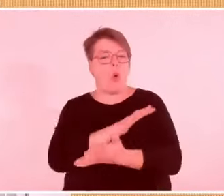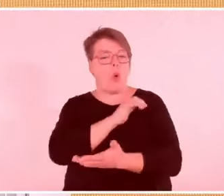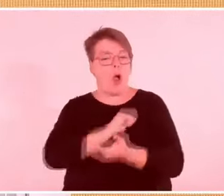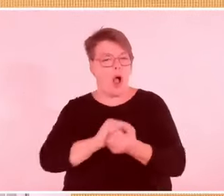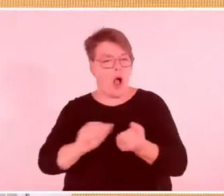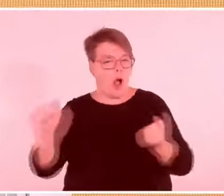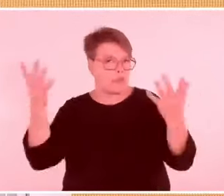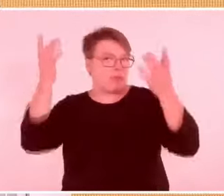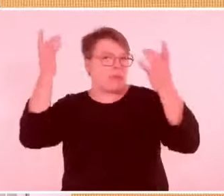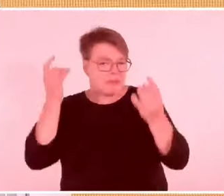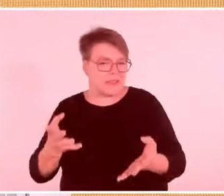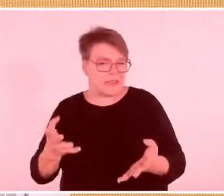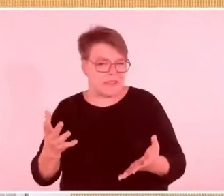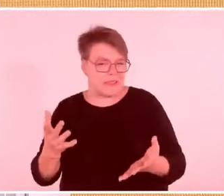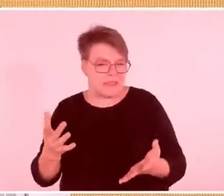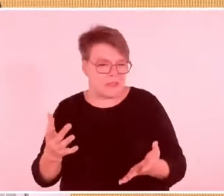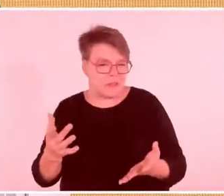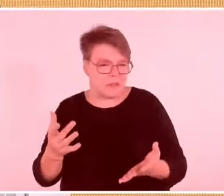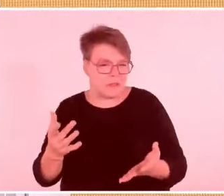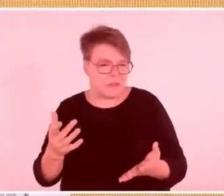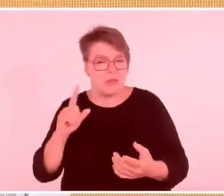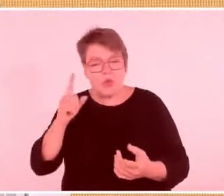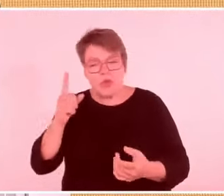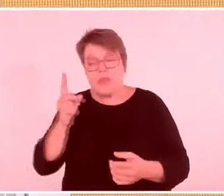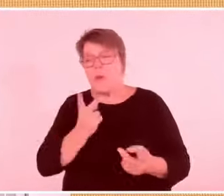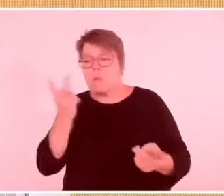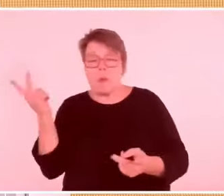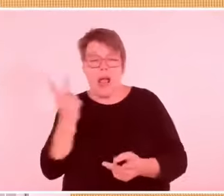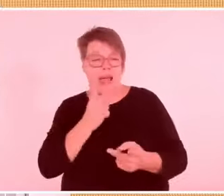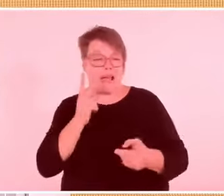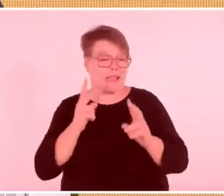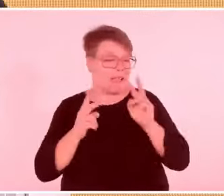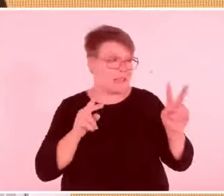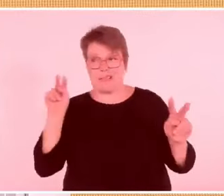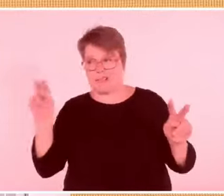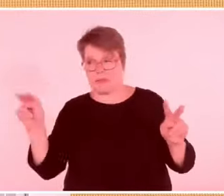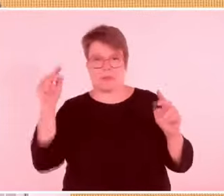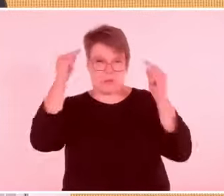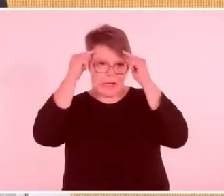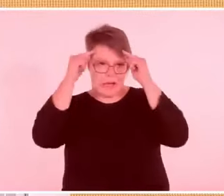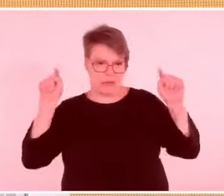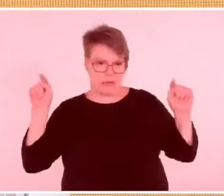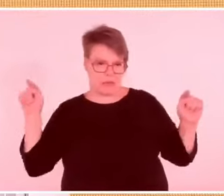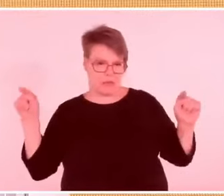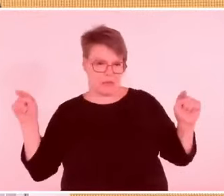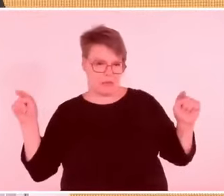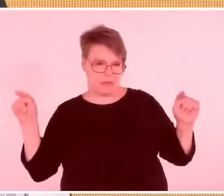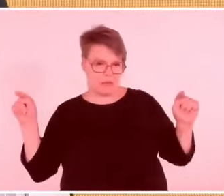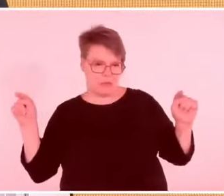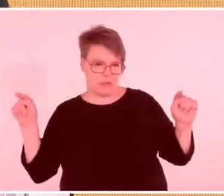palästinensischen Rechte verteidigen als auch den Antisemitismus bekämpfen.